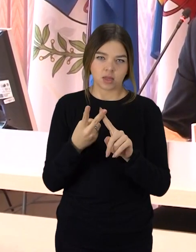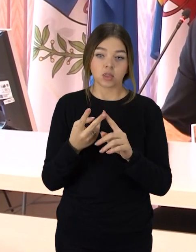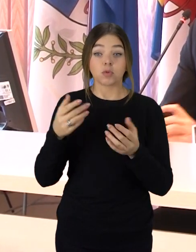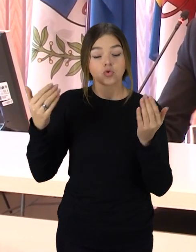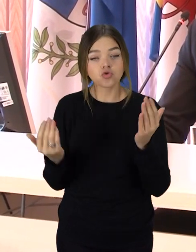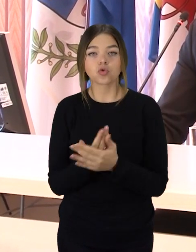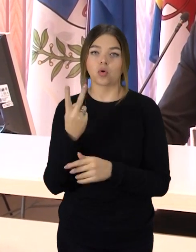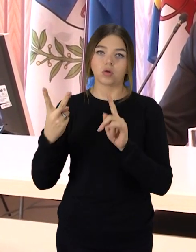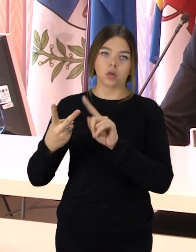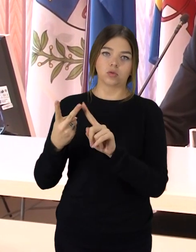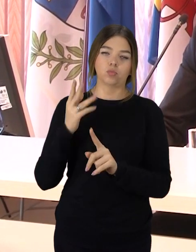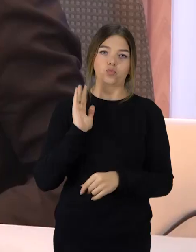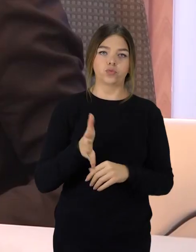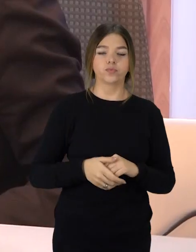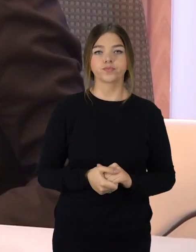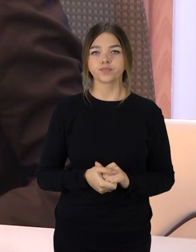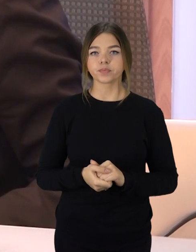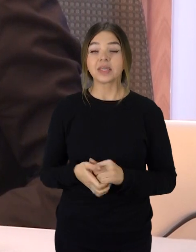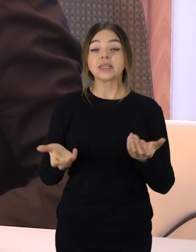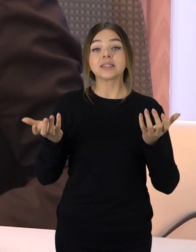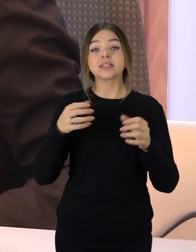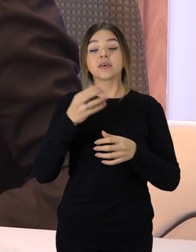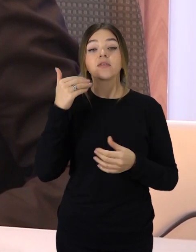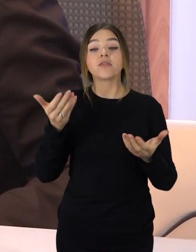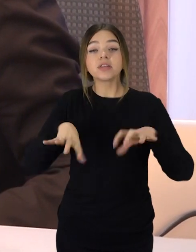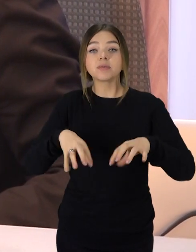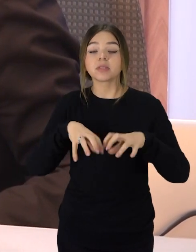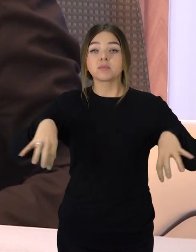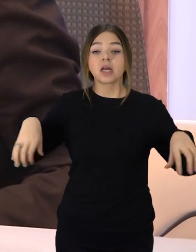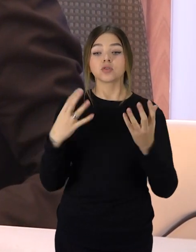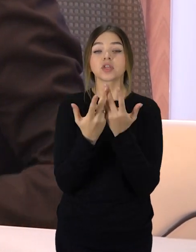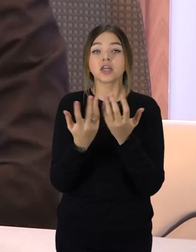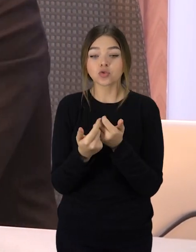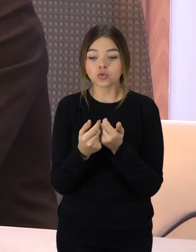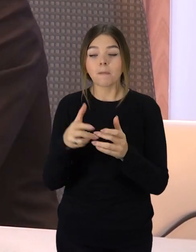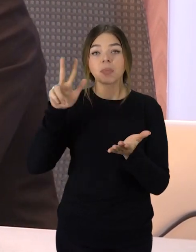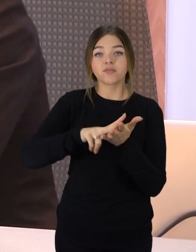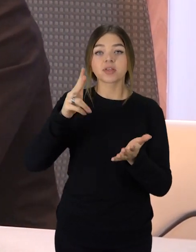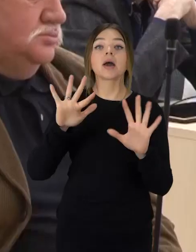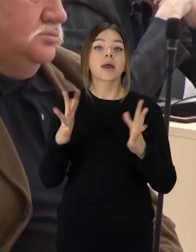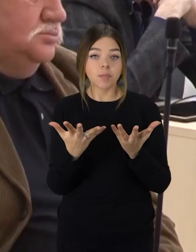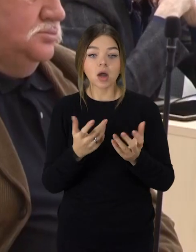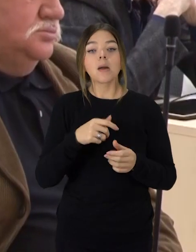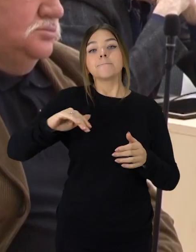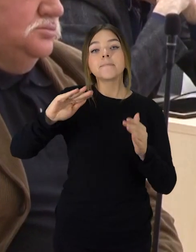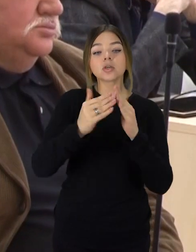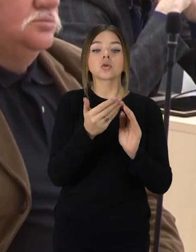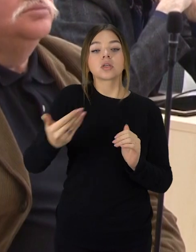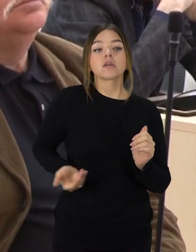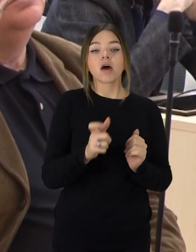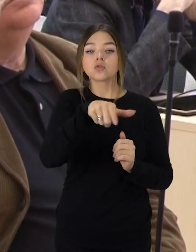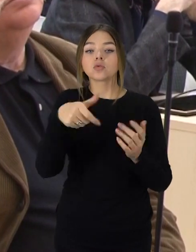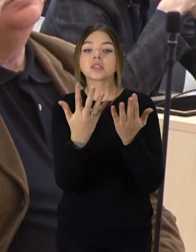Pagal savivaldus įstatymą didžiausias galimas savivaldybės administracijos direktorius pavaduotojų skaičius nustatomas atsižvelginti į miesto gyventojų skaičių.